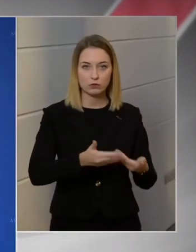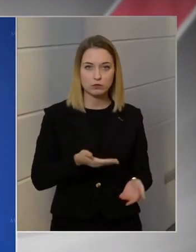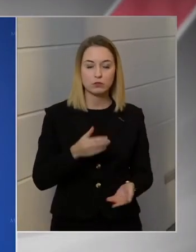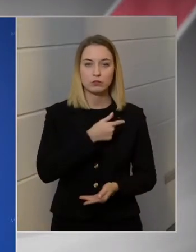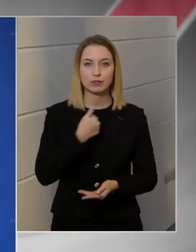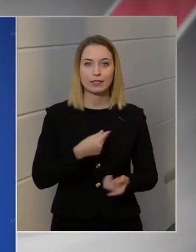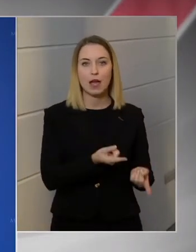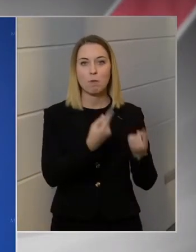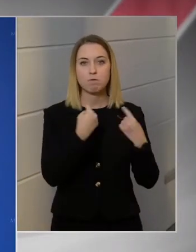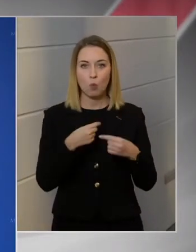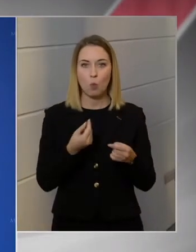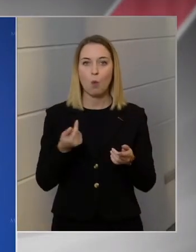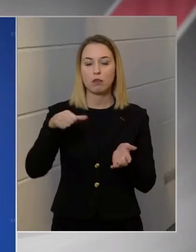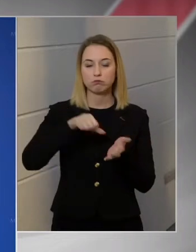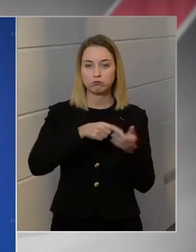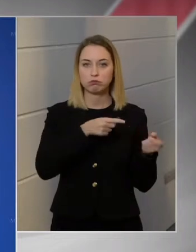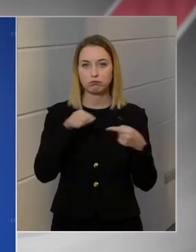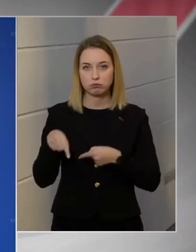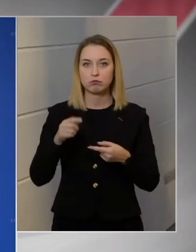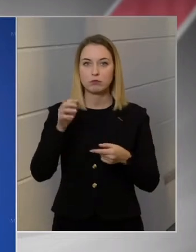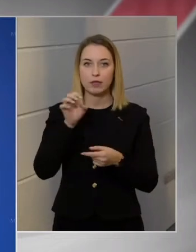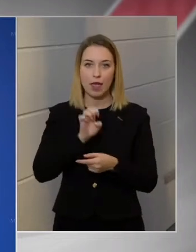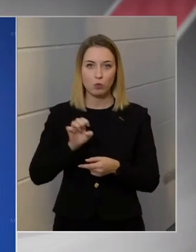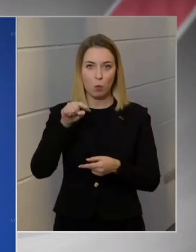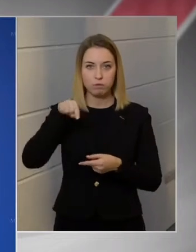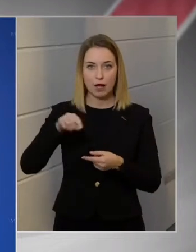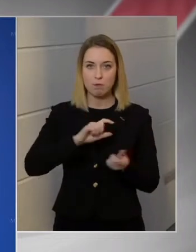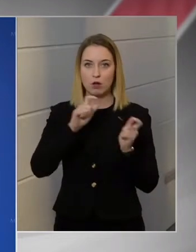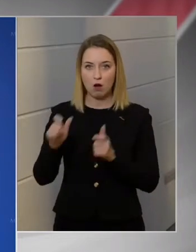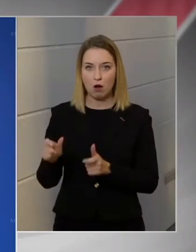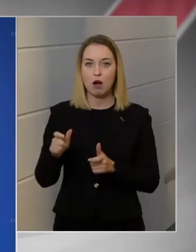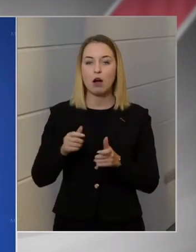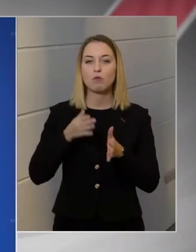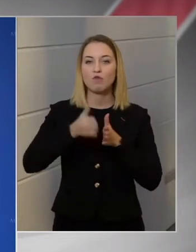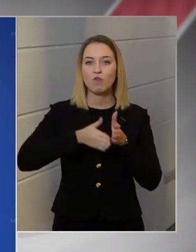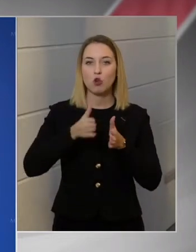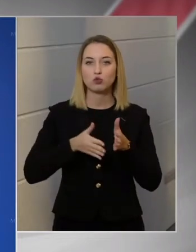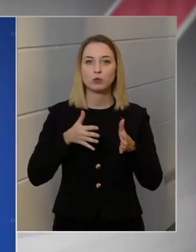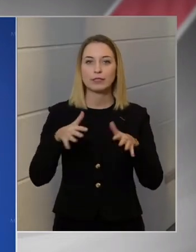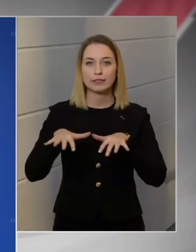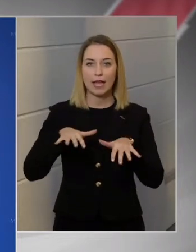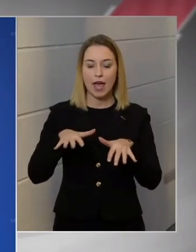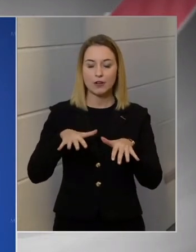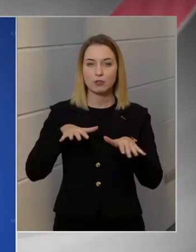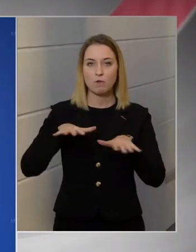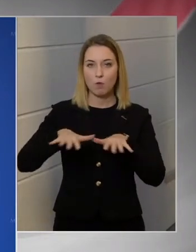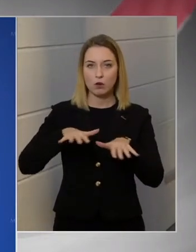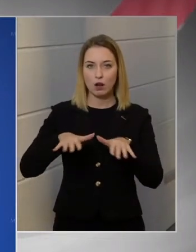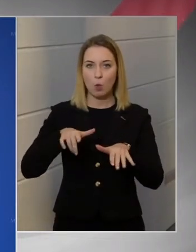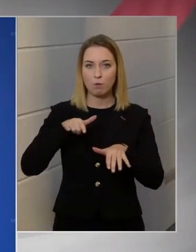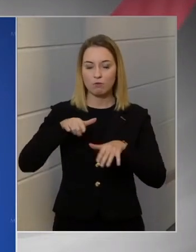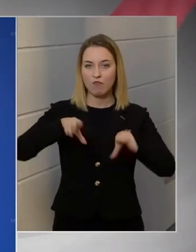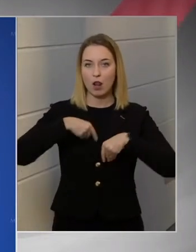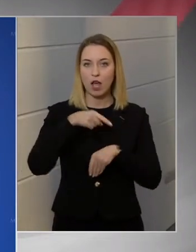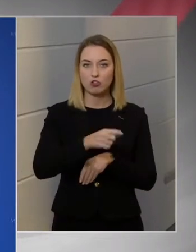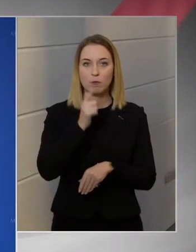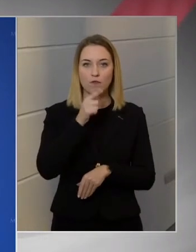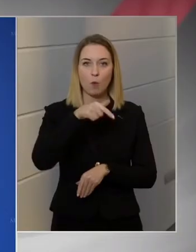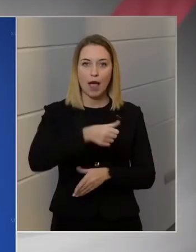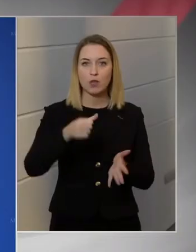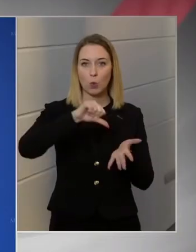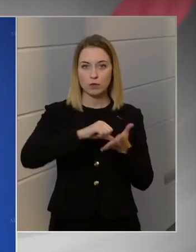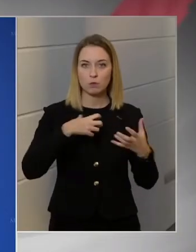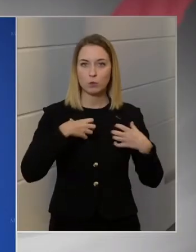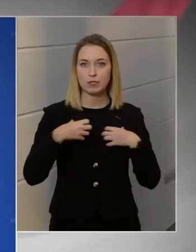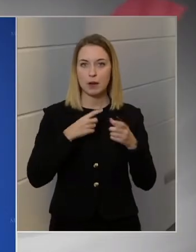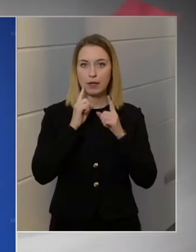ahol a Kínából közvetlenül Európába érkező vasúti teherforgalomnak a vámulásában fog ez a központ